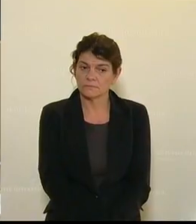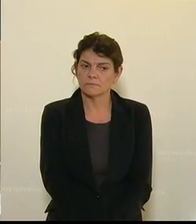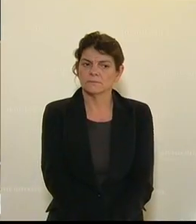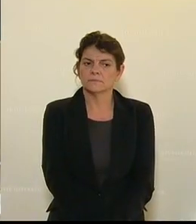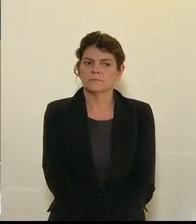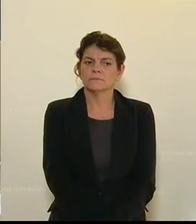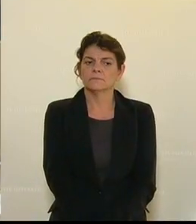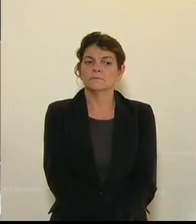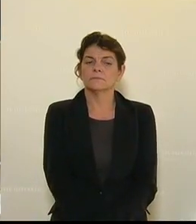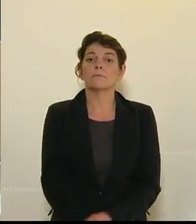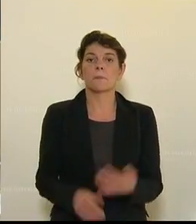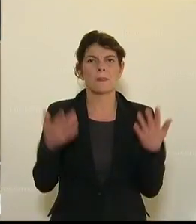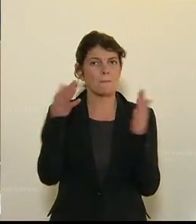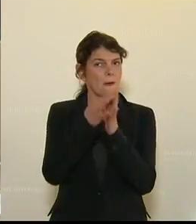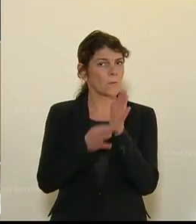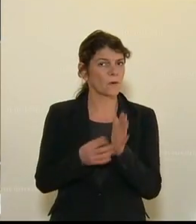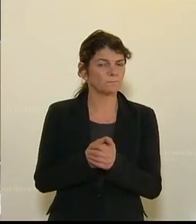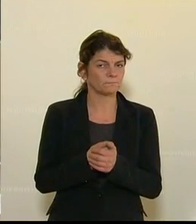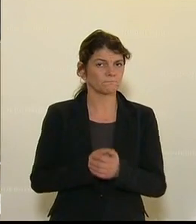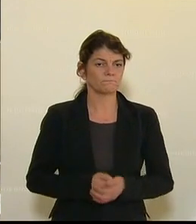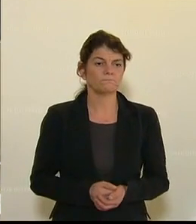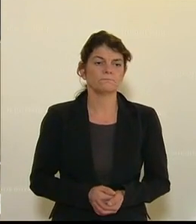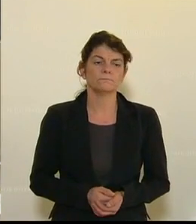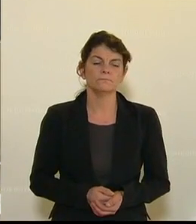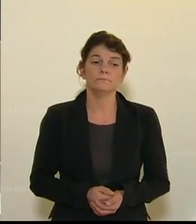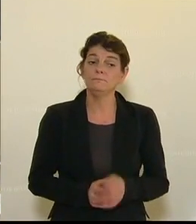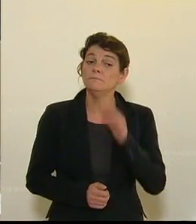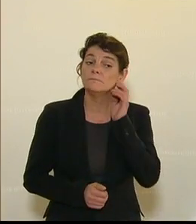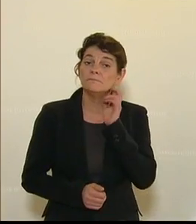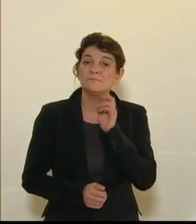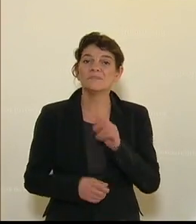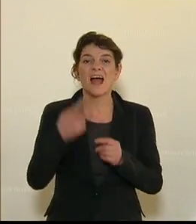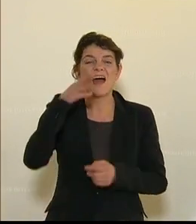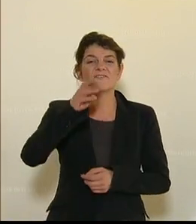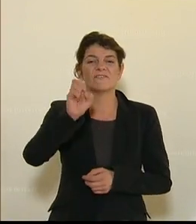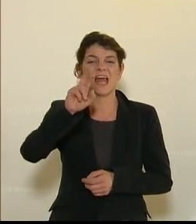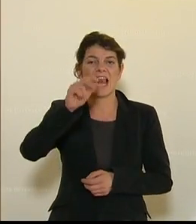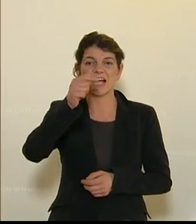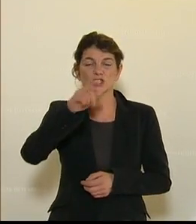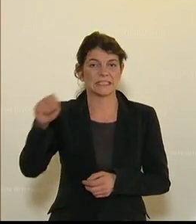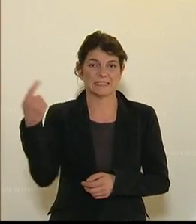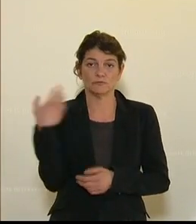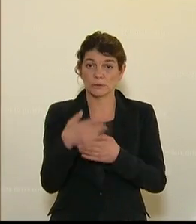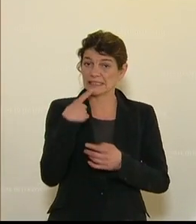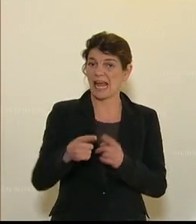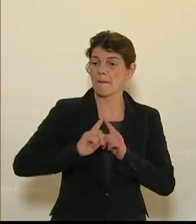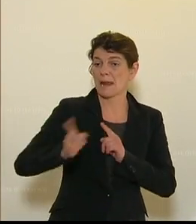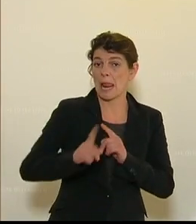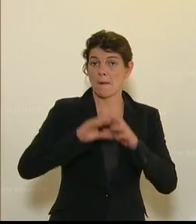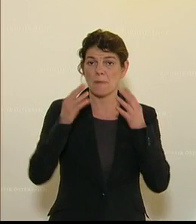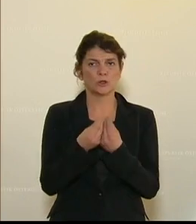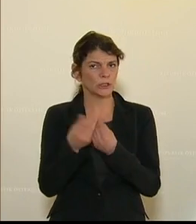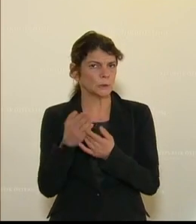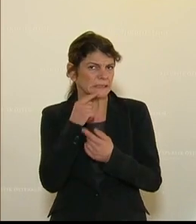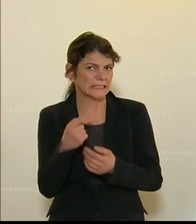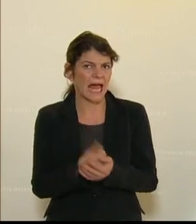Es ist ein paar Punkte, der Herr Weratschnig hat heute angesprochen, die Pendlerpauschale hat